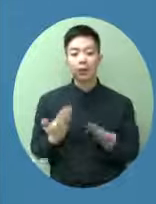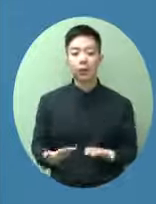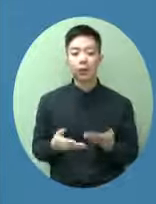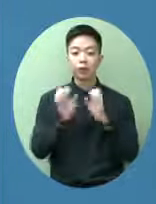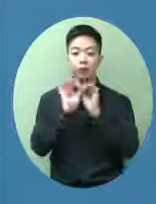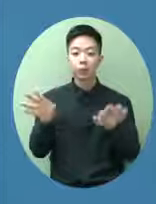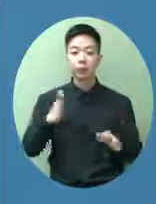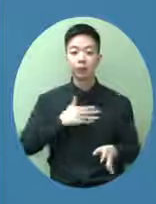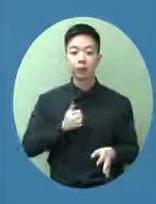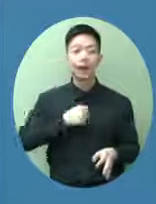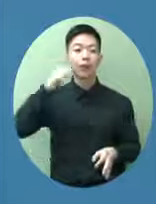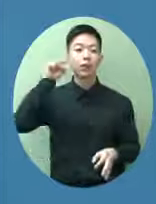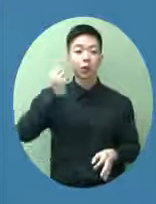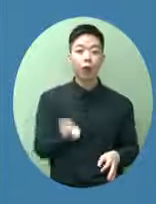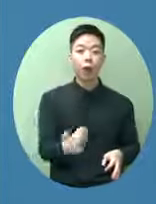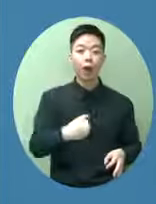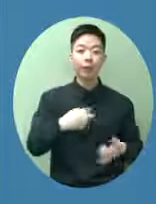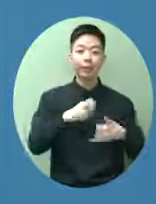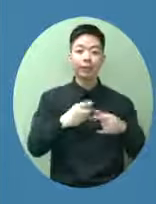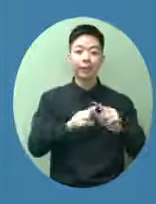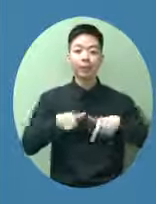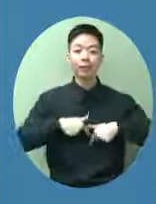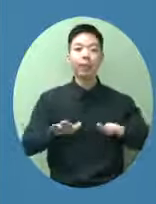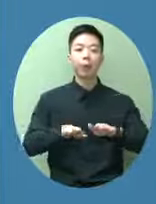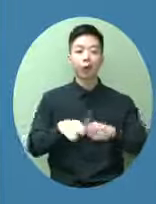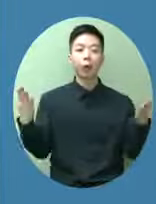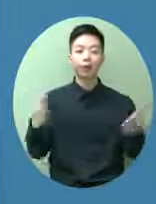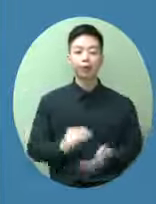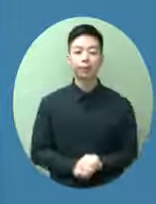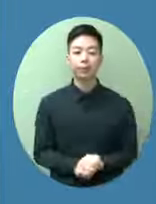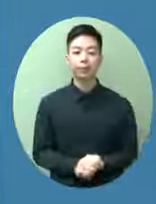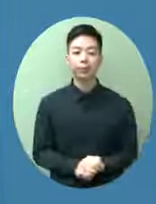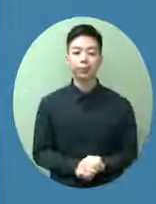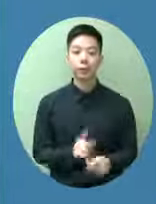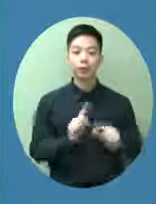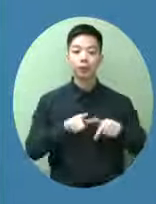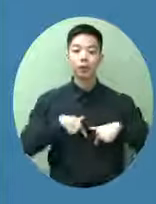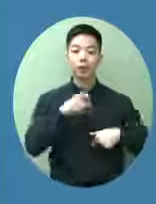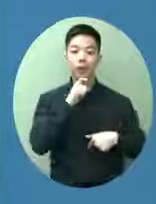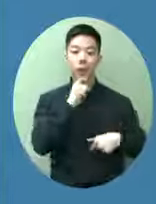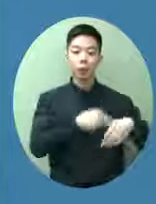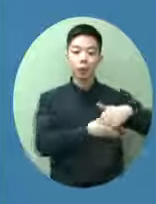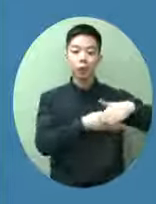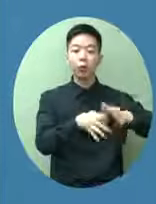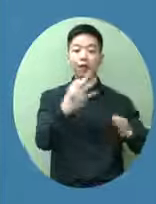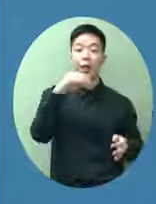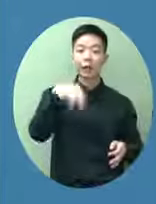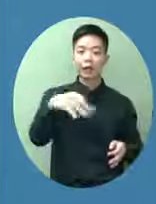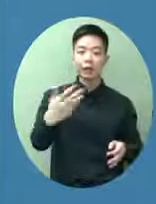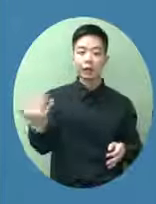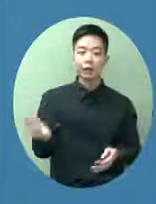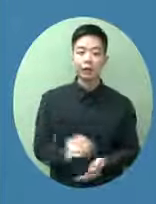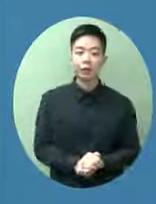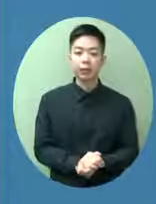高灣這個檢疫的設施竹高灣有三千多個位隨著我們沒有